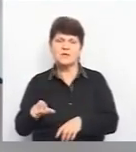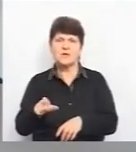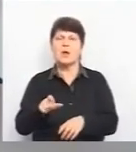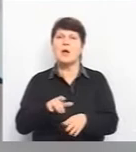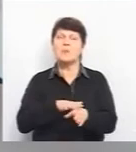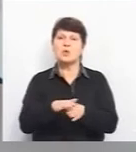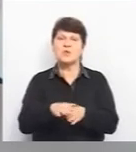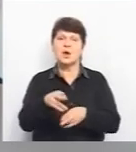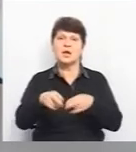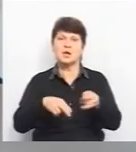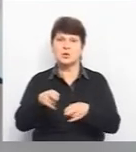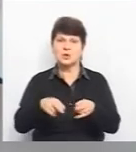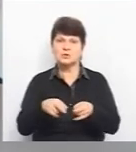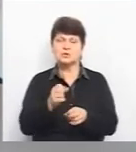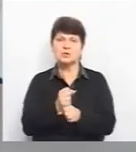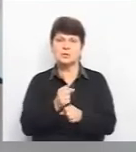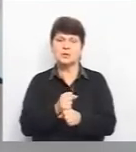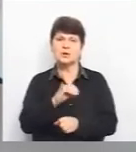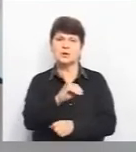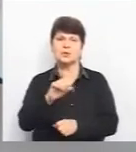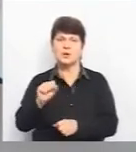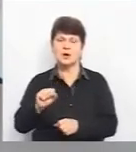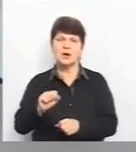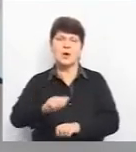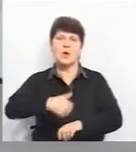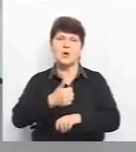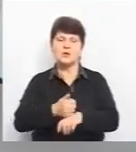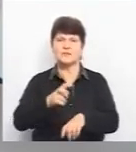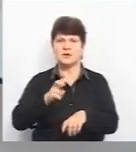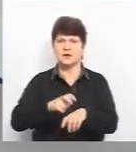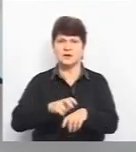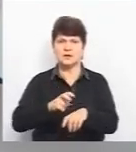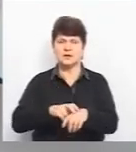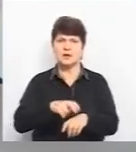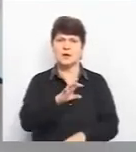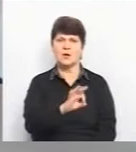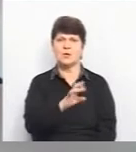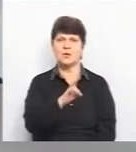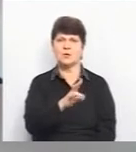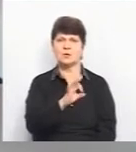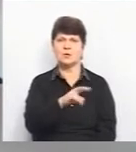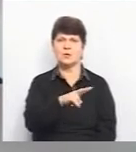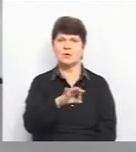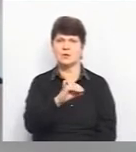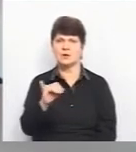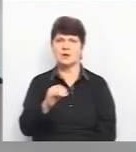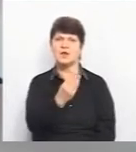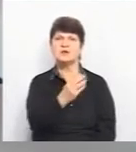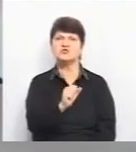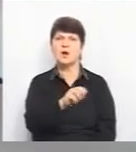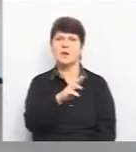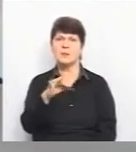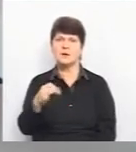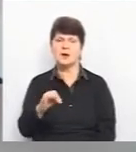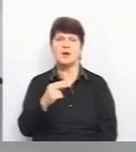хірургічні втручання. Про це Суспільному розповів головний лікар Подільського регіонального центру онкології Володимир Шамрай. Говорить, через